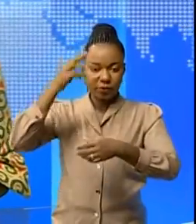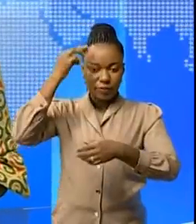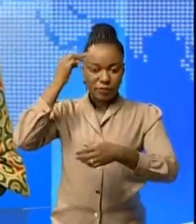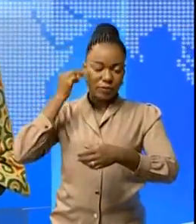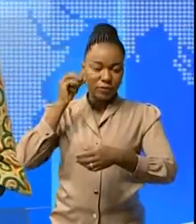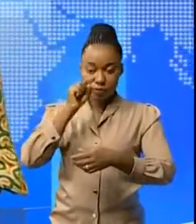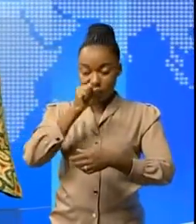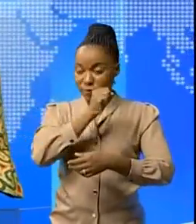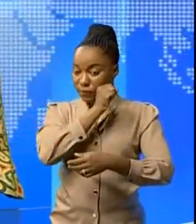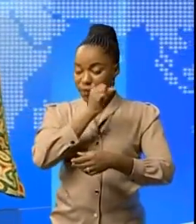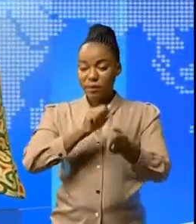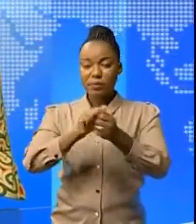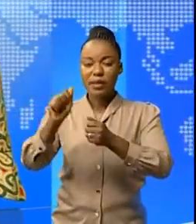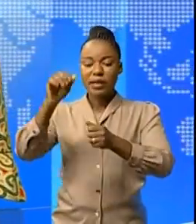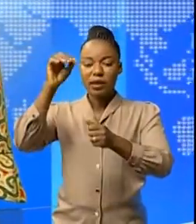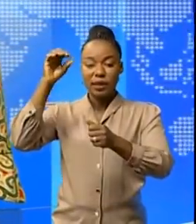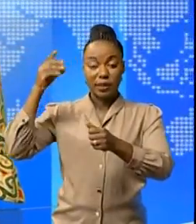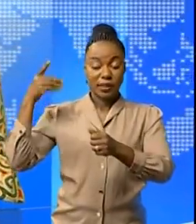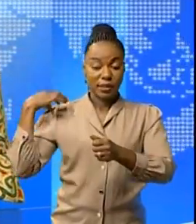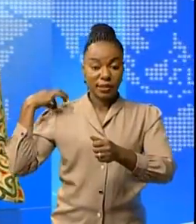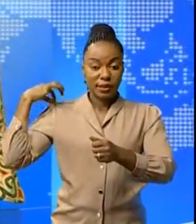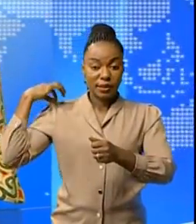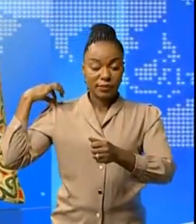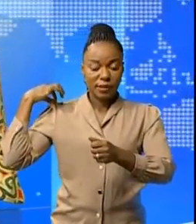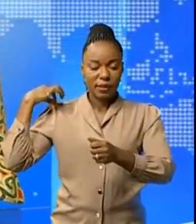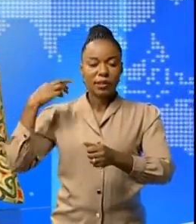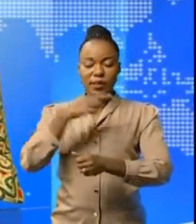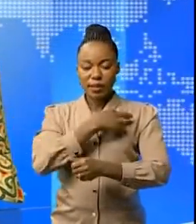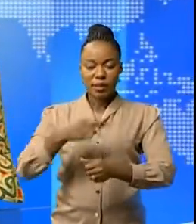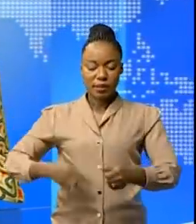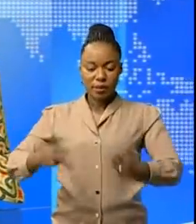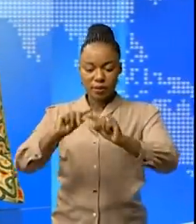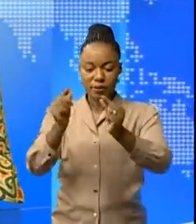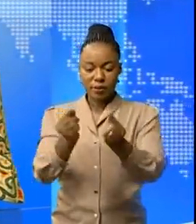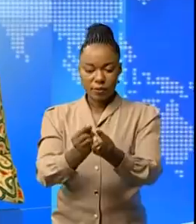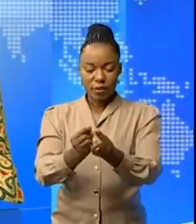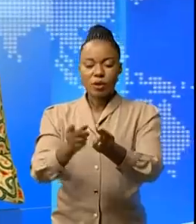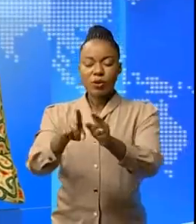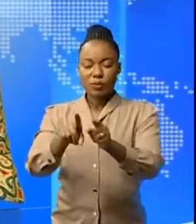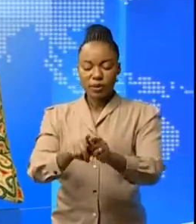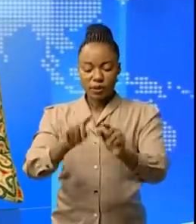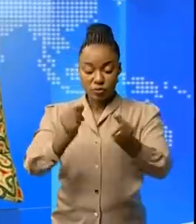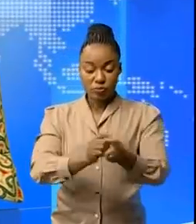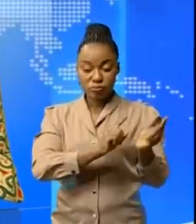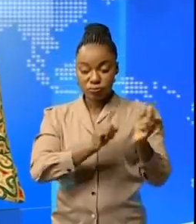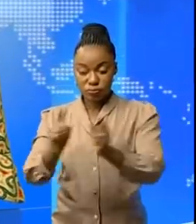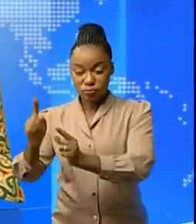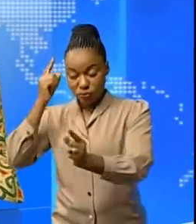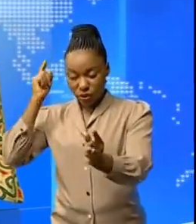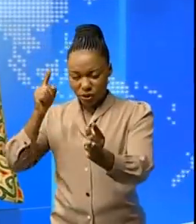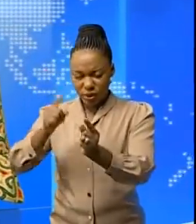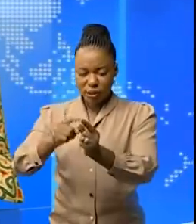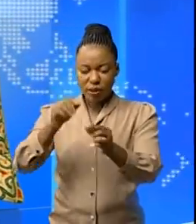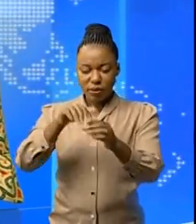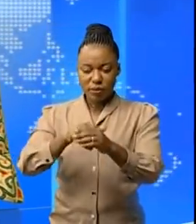Samaloukonde par les élus provinciaux de la République regroupés en collectifs. Cette délégation était conduite par l